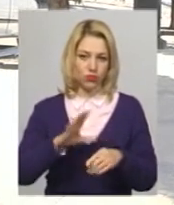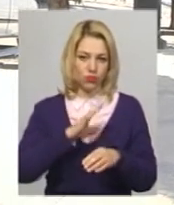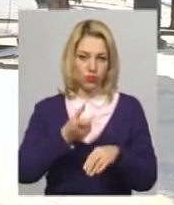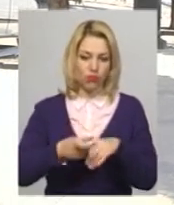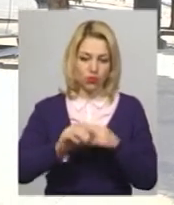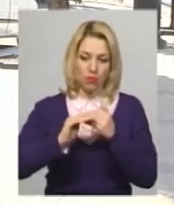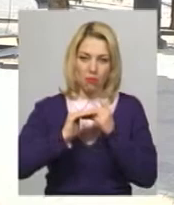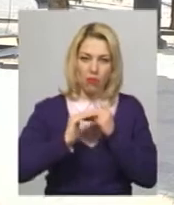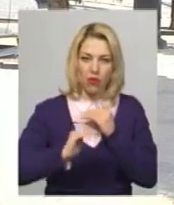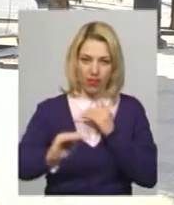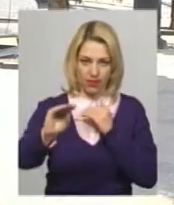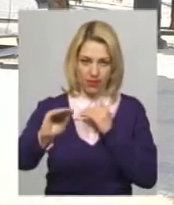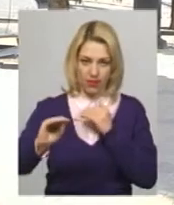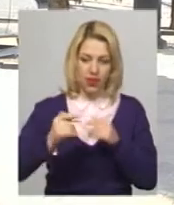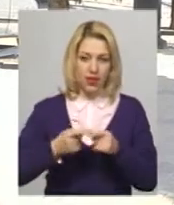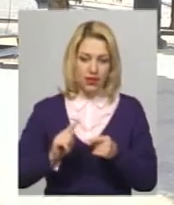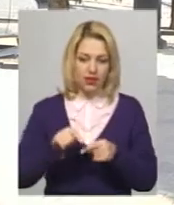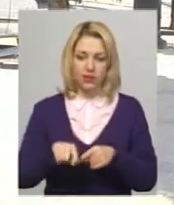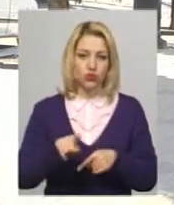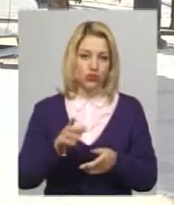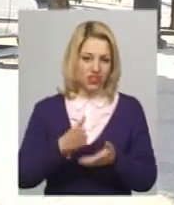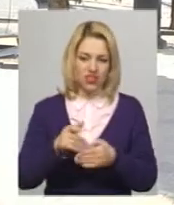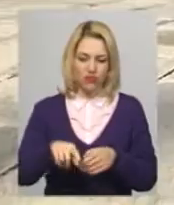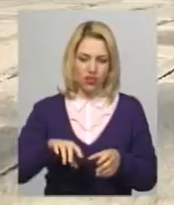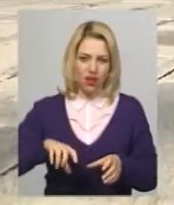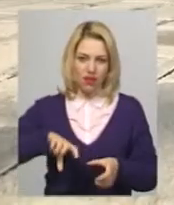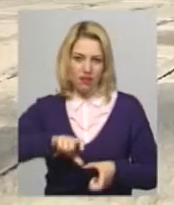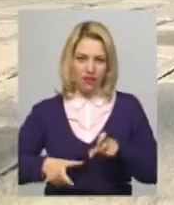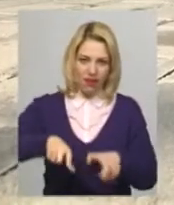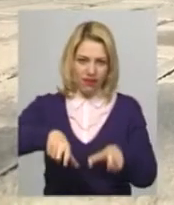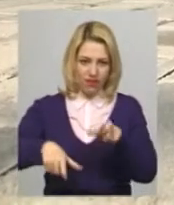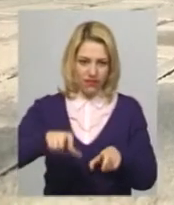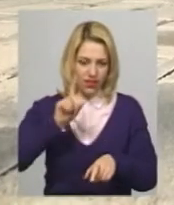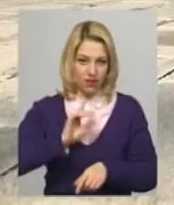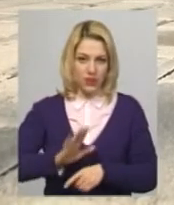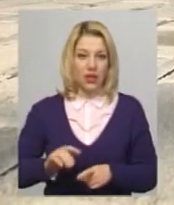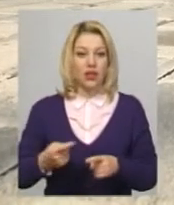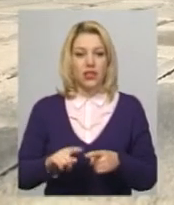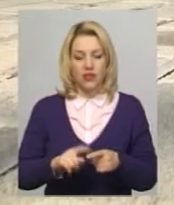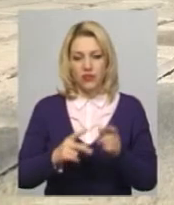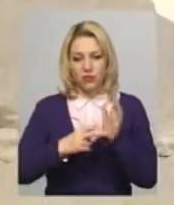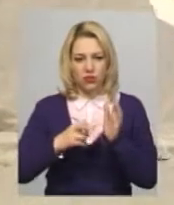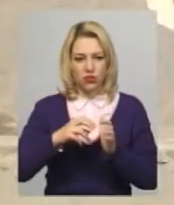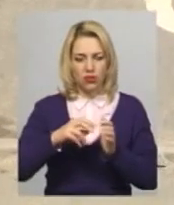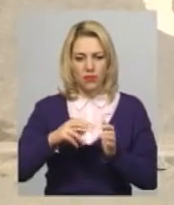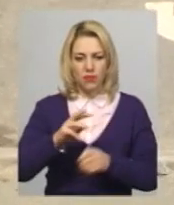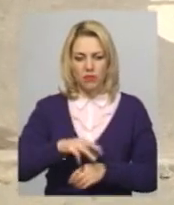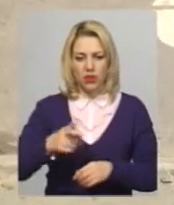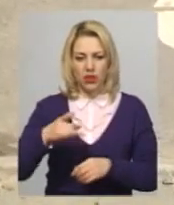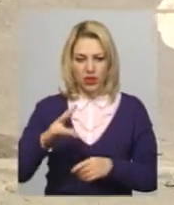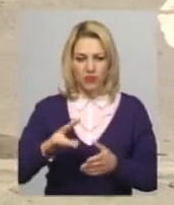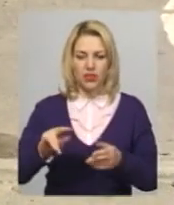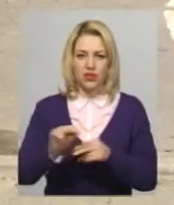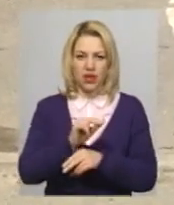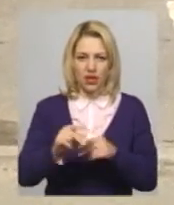гладку бруківку, тому що та, що існує, вона досить рельєфна. Близько восьми мільйонів гривень розраховано на капітальний ремонт вулично-дорожньої